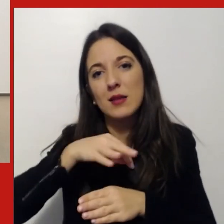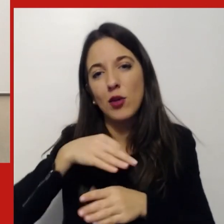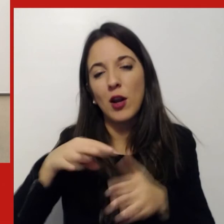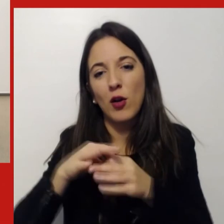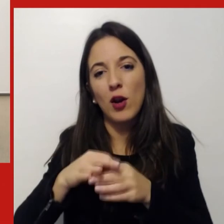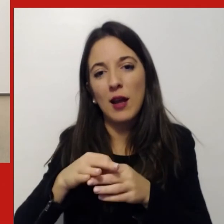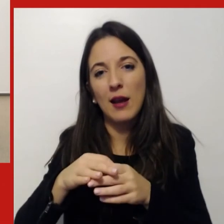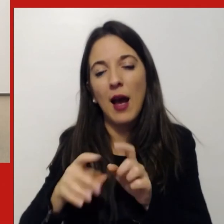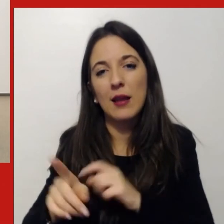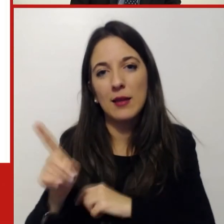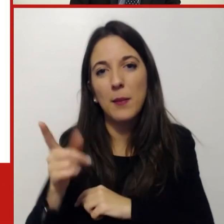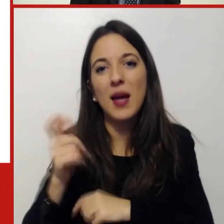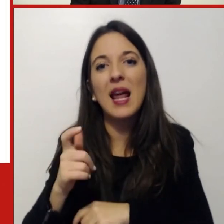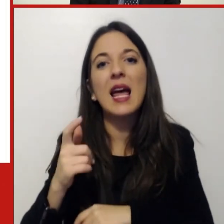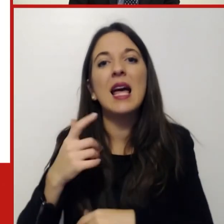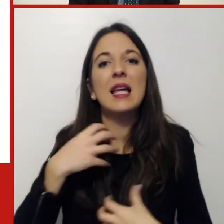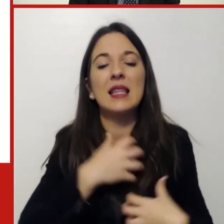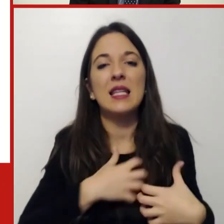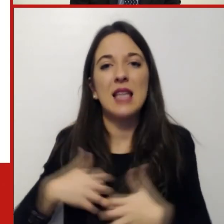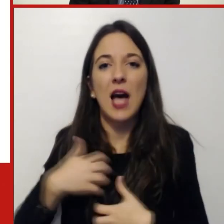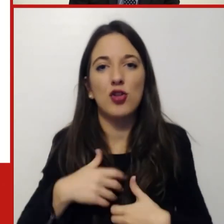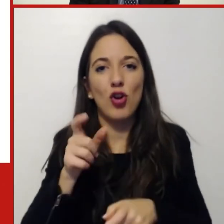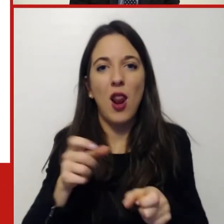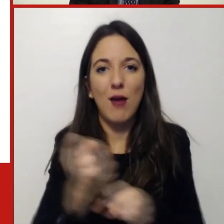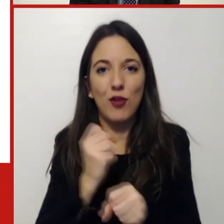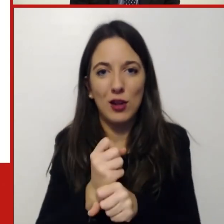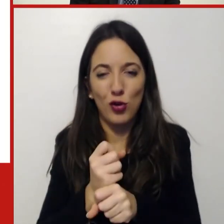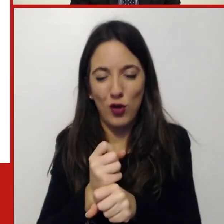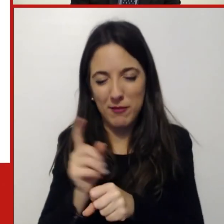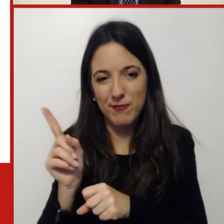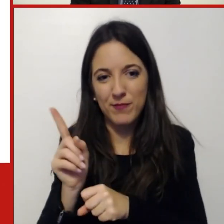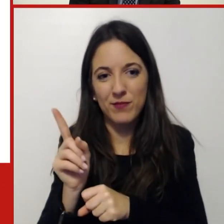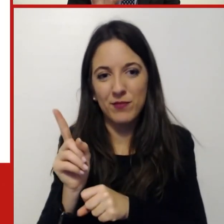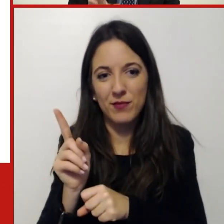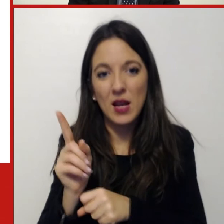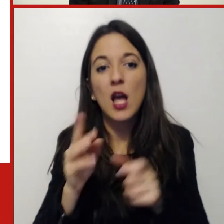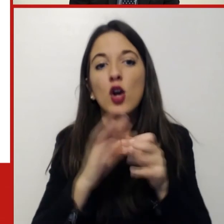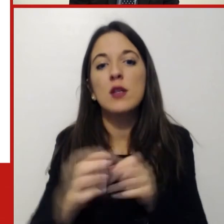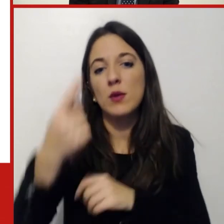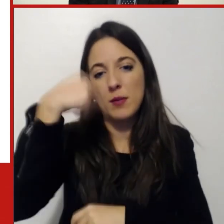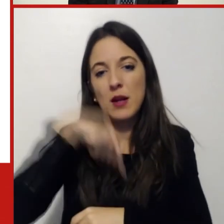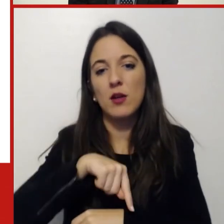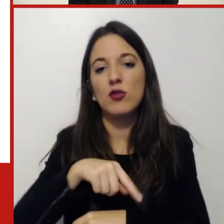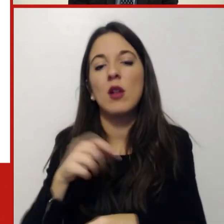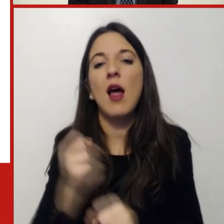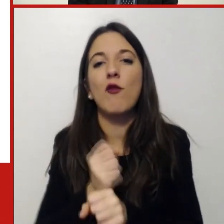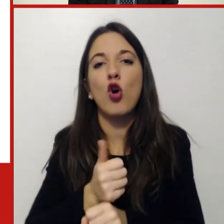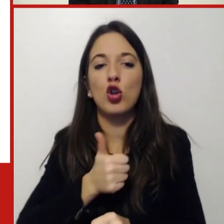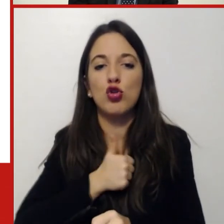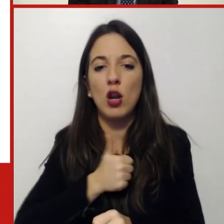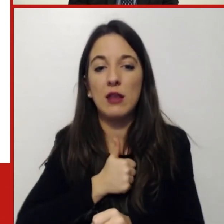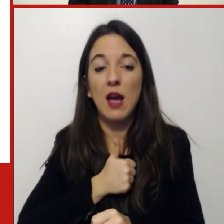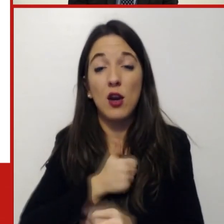si inizia a vedere nei lavoratori e la domanda è le conseguenze psicologiche sul lavoro solitario sono state studiate hai qualche dato in tal